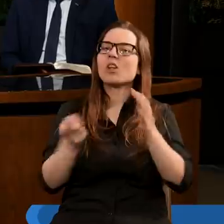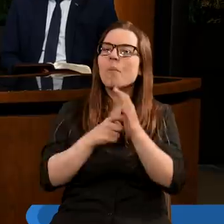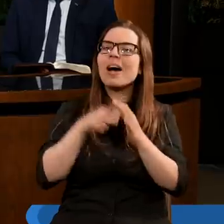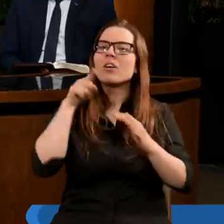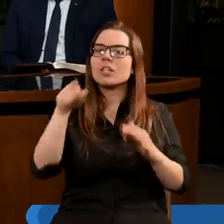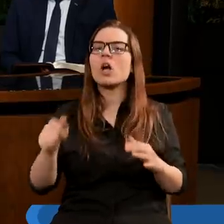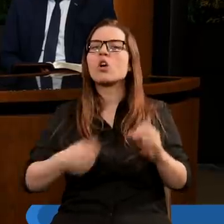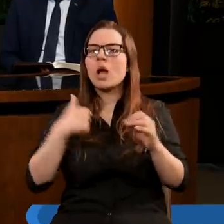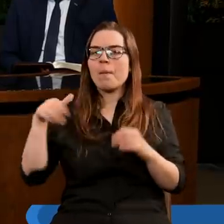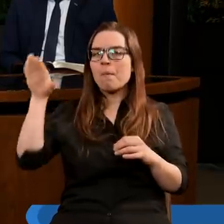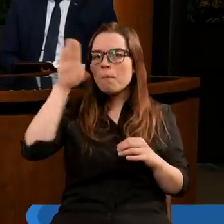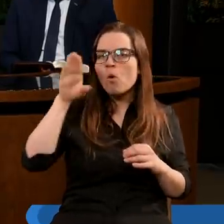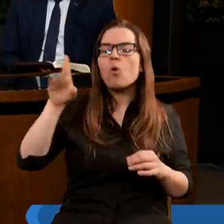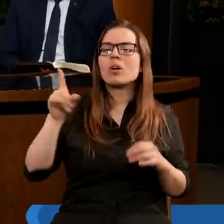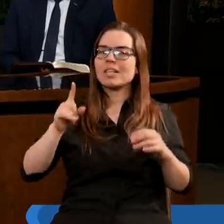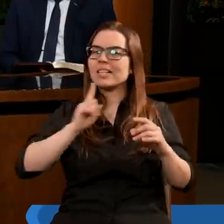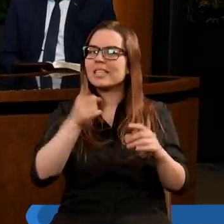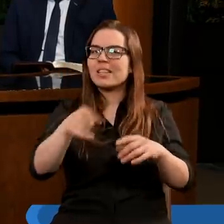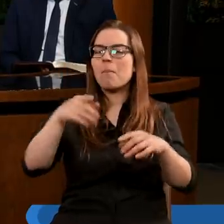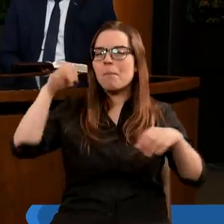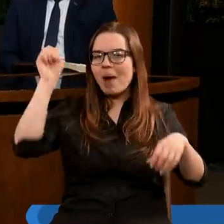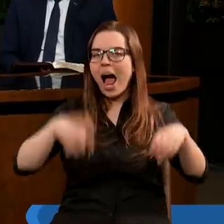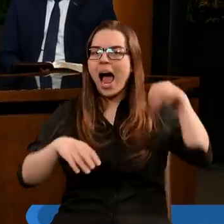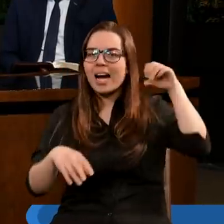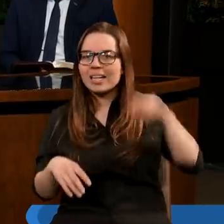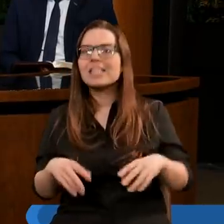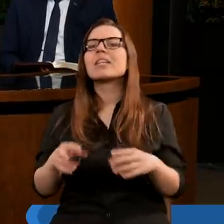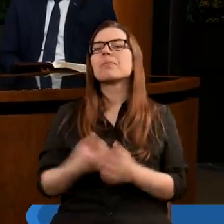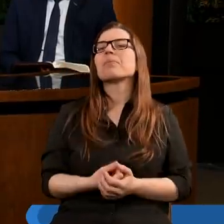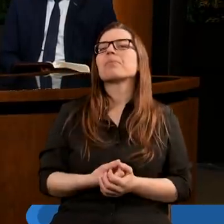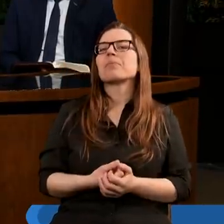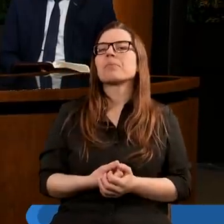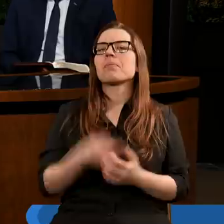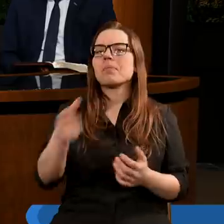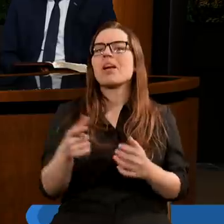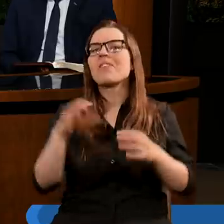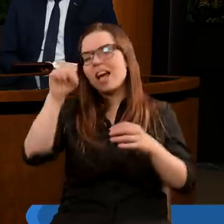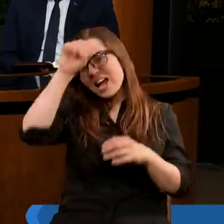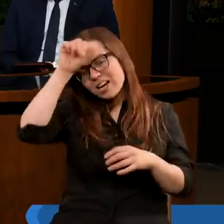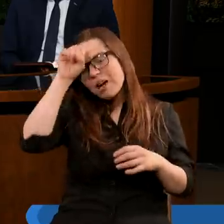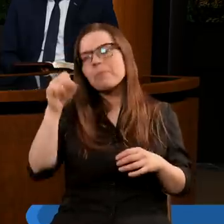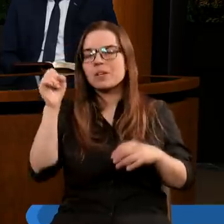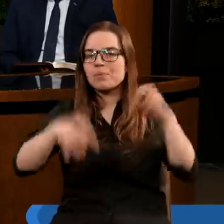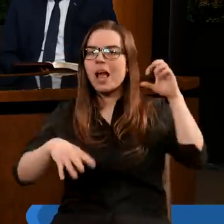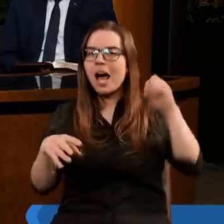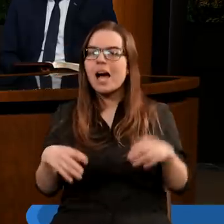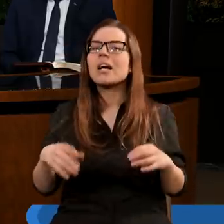się tego, żeby Pan Bóg zesłał plagi. I na przykład w Egipcie plagi